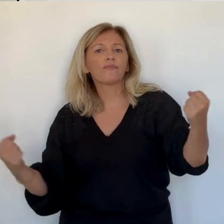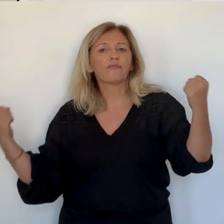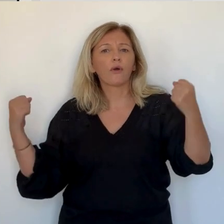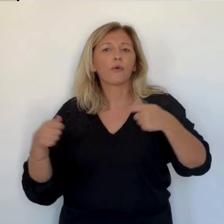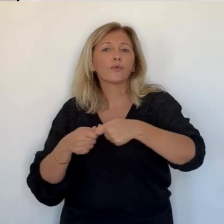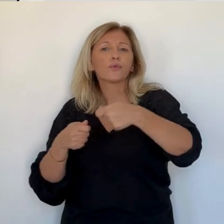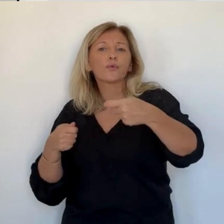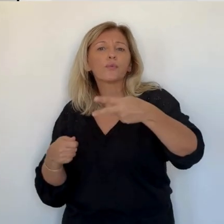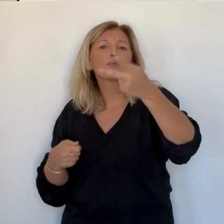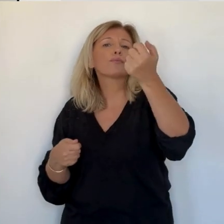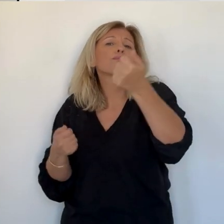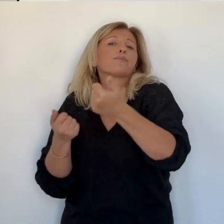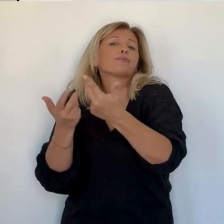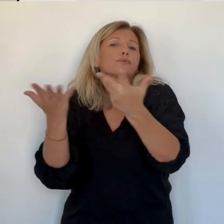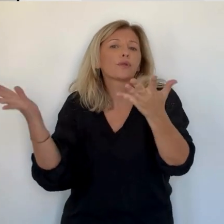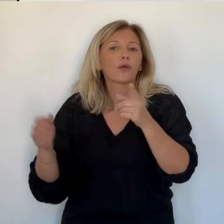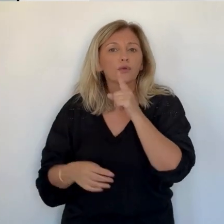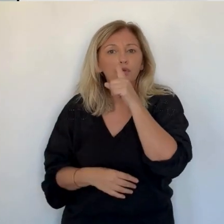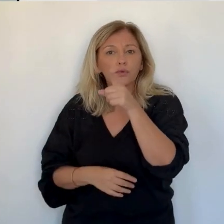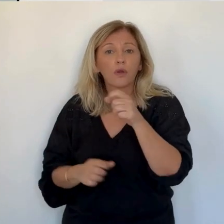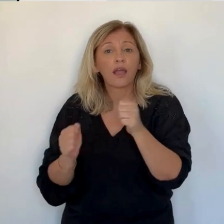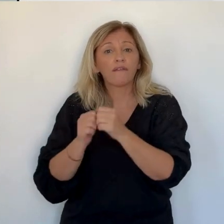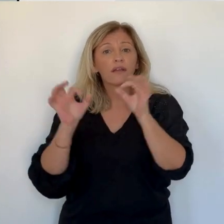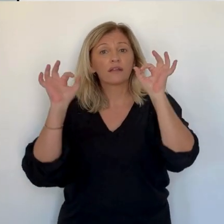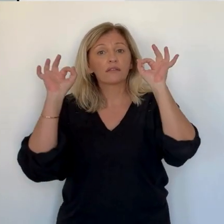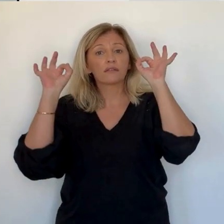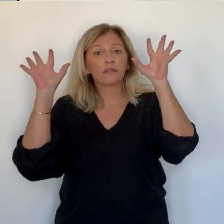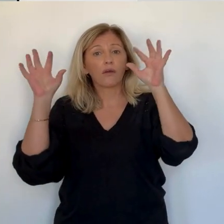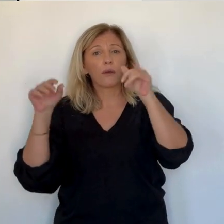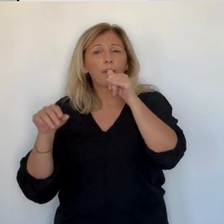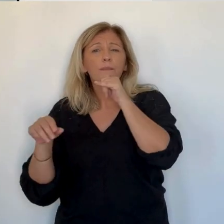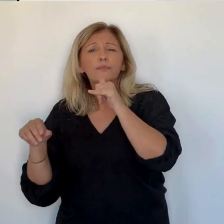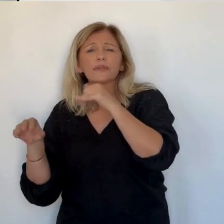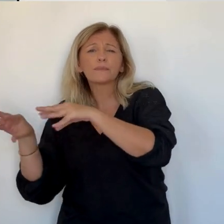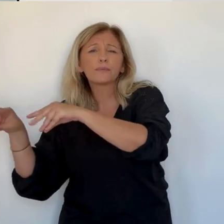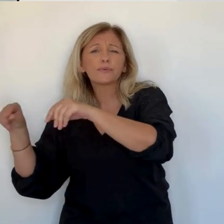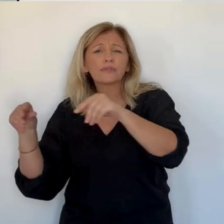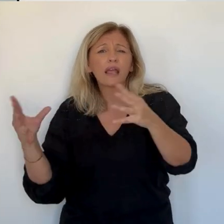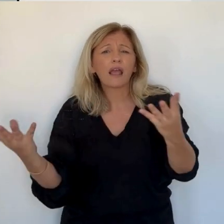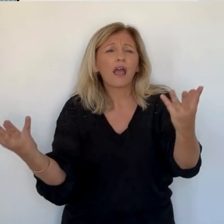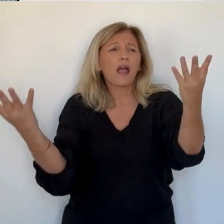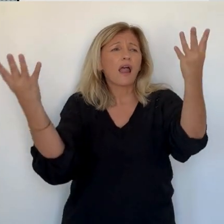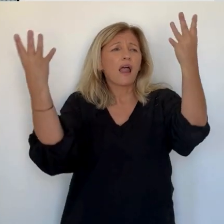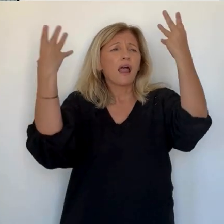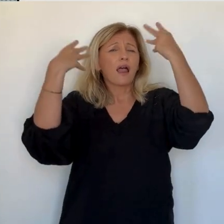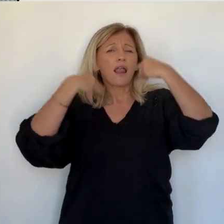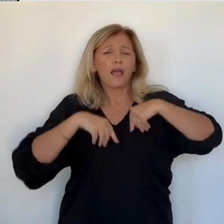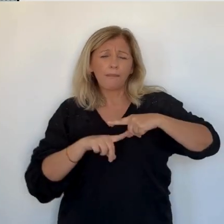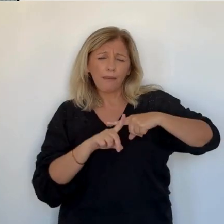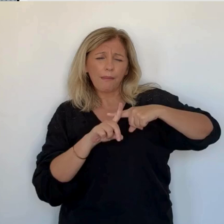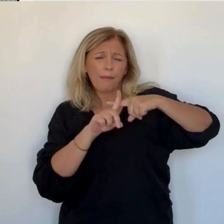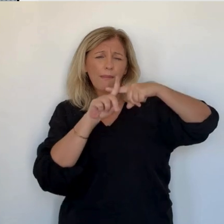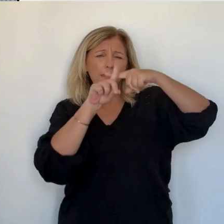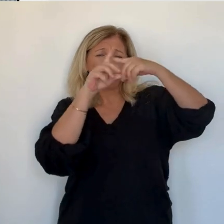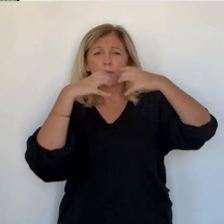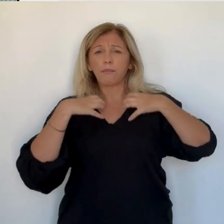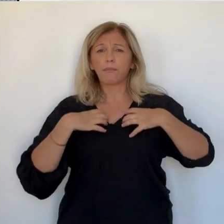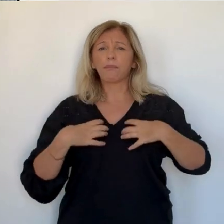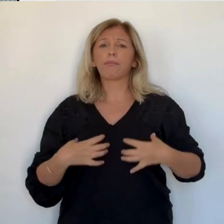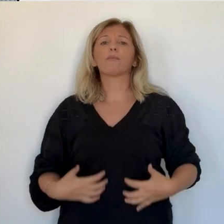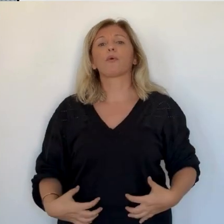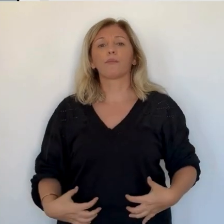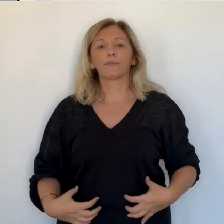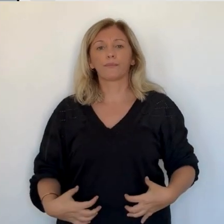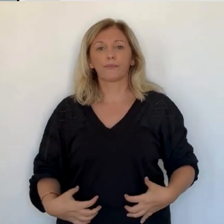ce ne sont pas des précipitations exceptionnelles. Les pics de pollution se répètent désormais tous les mois, plus fréquents et aussi plus